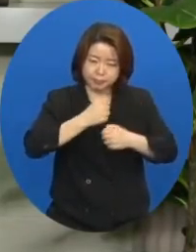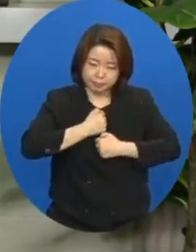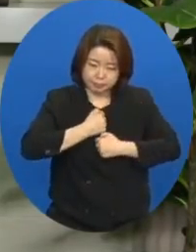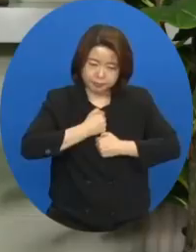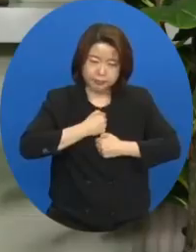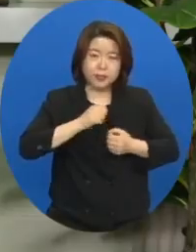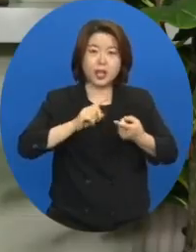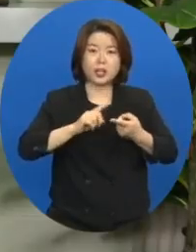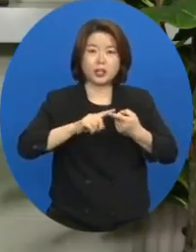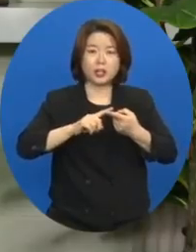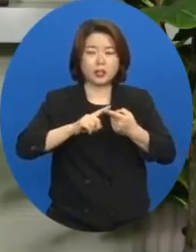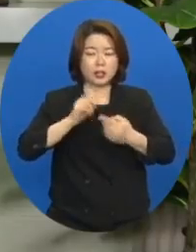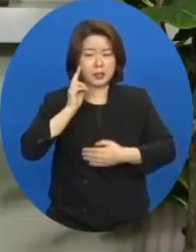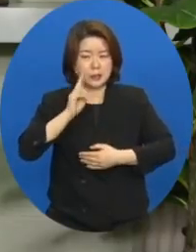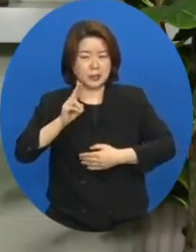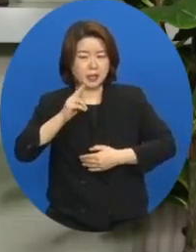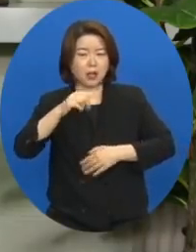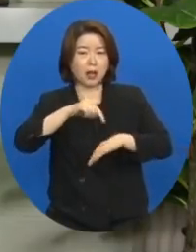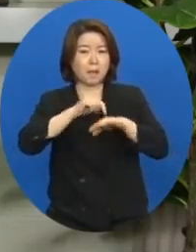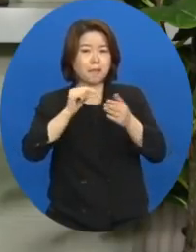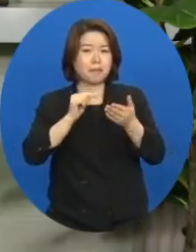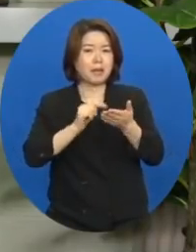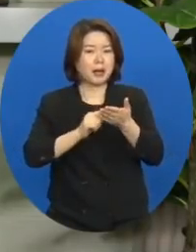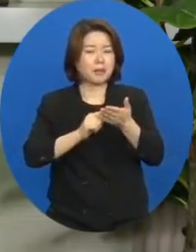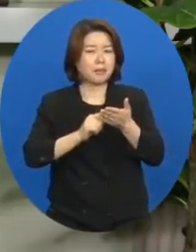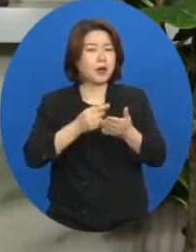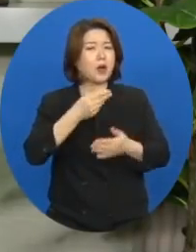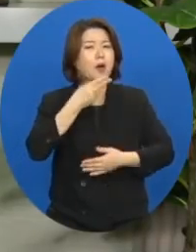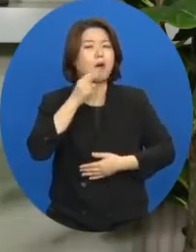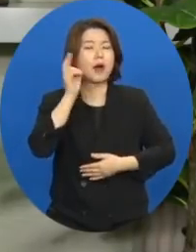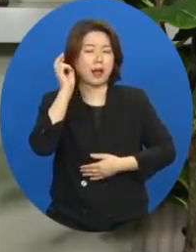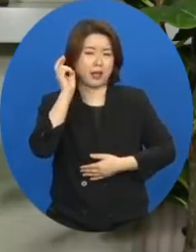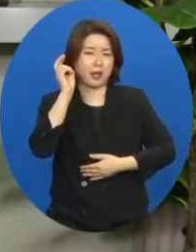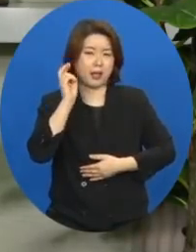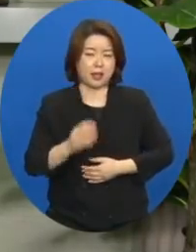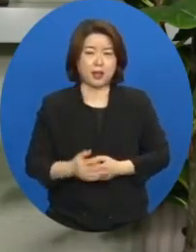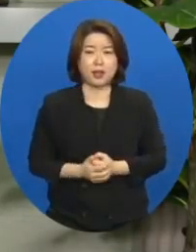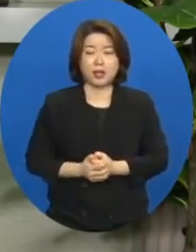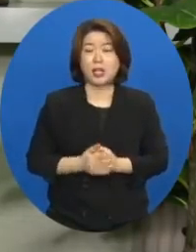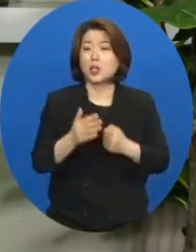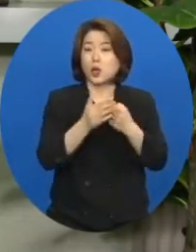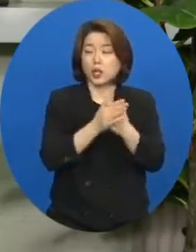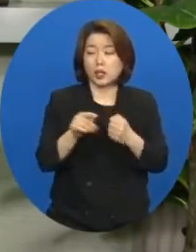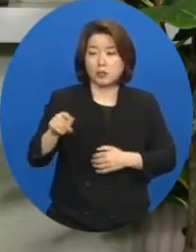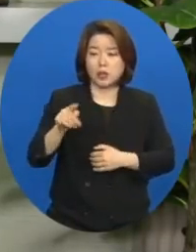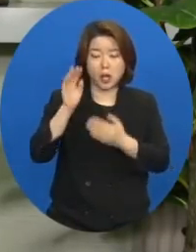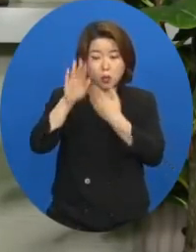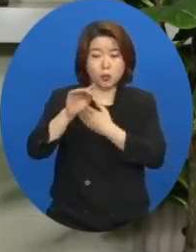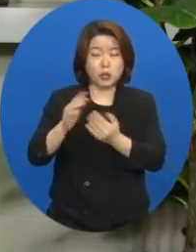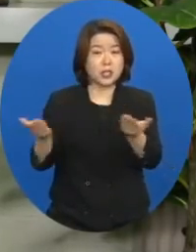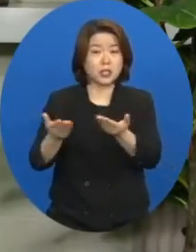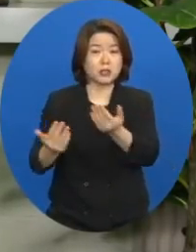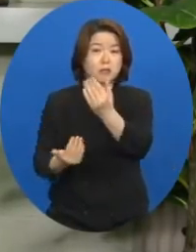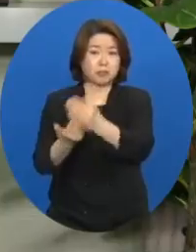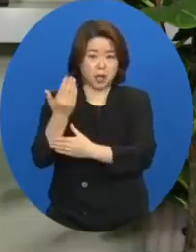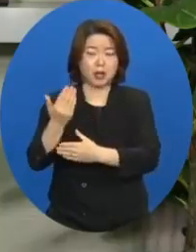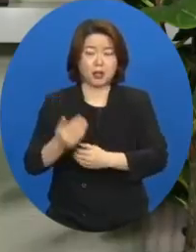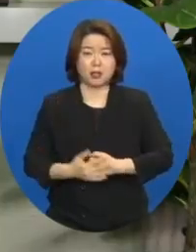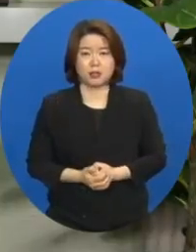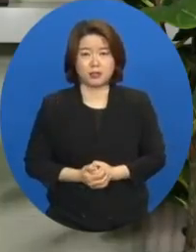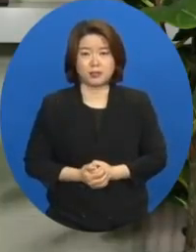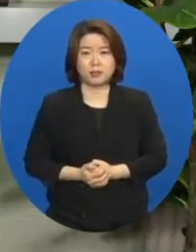그런 심각한 마음이 아마 없었던 것 때문에 이런 일이 벌어지게 된 거죠. 저는